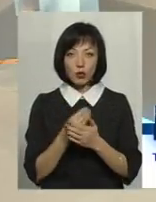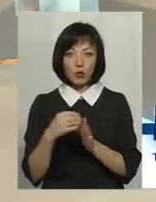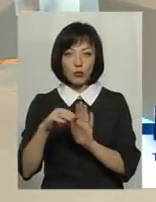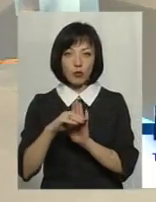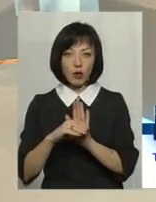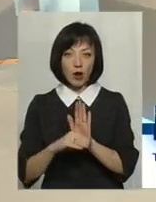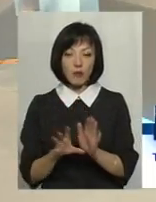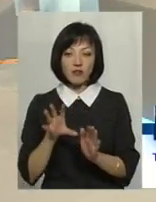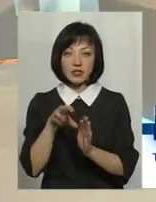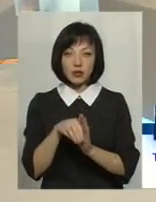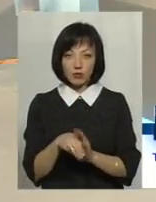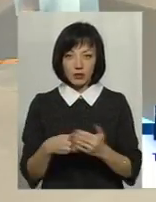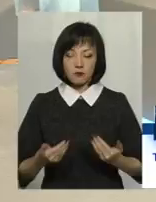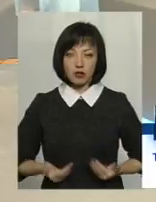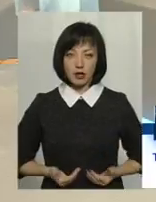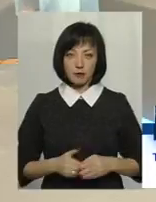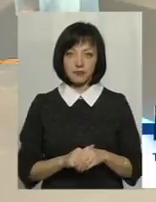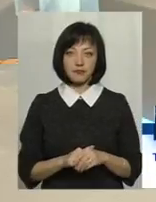втілювати тут в життя.